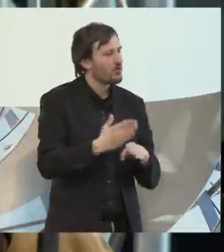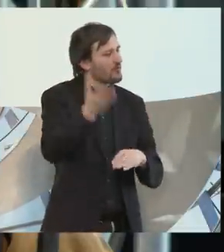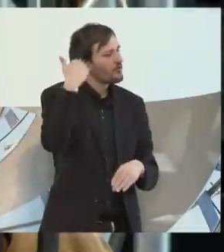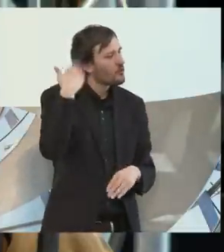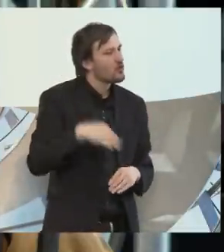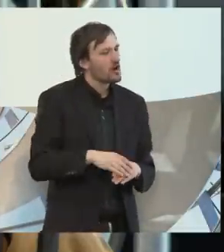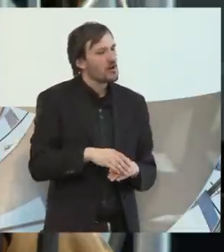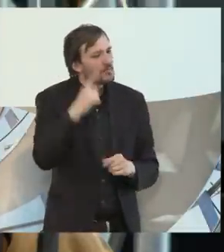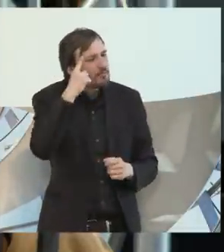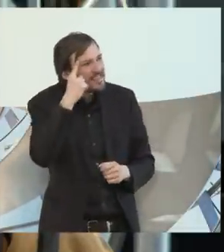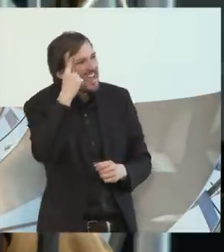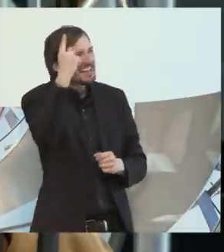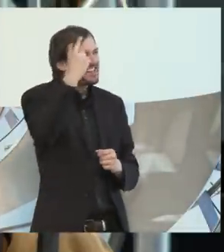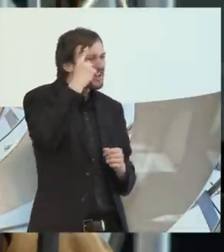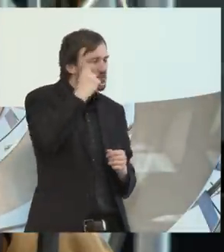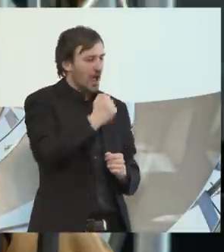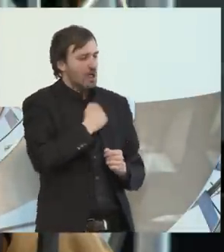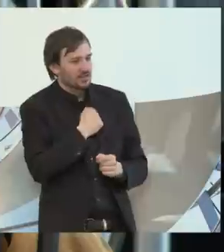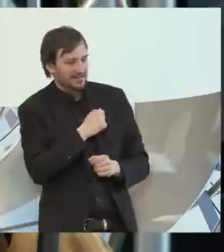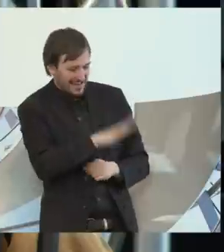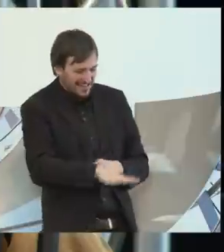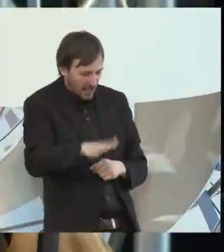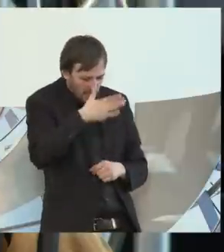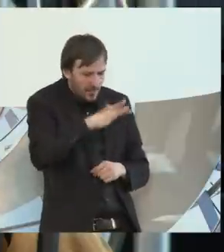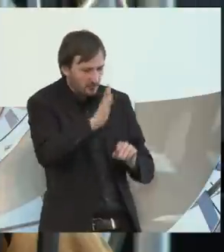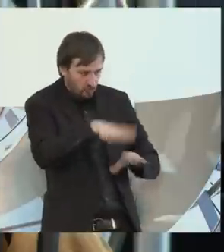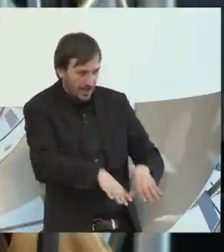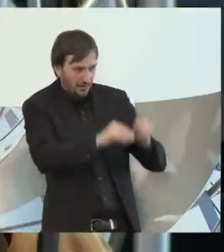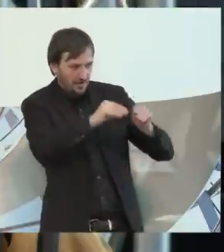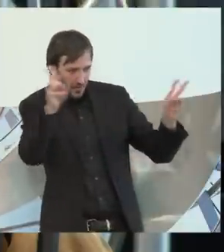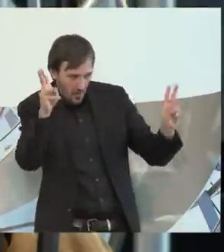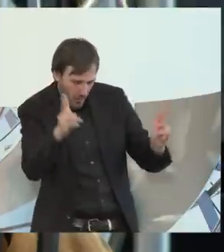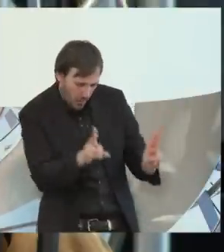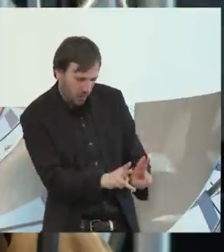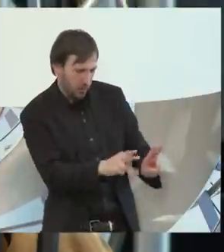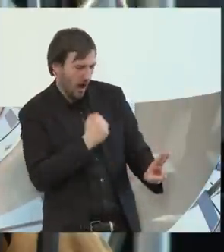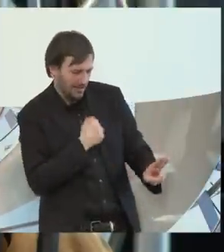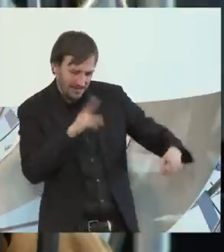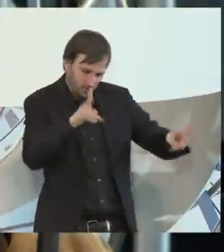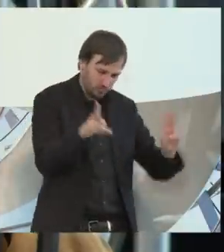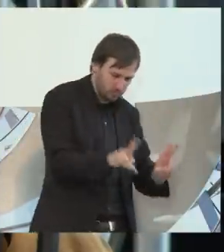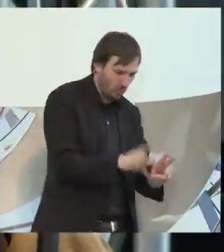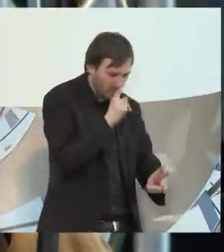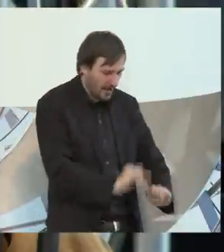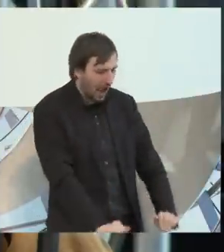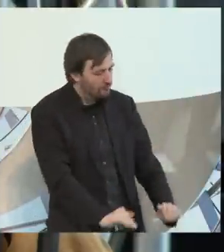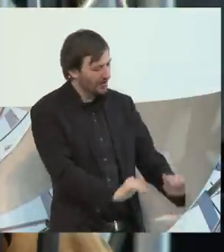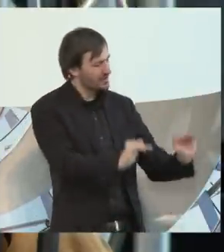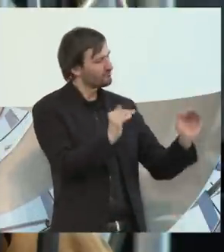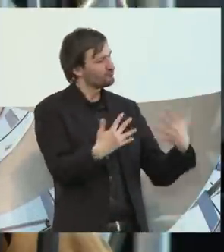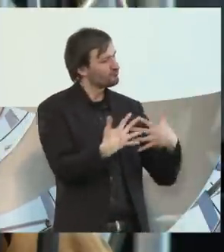Ängste von klein auf schon abgebaut werden. Sprich, die schulische Inklusion ist in meinen Augen ein ganz wichtiger Faktor,